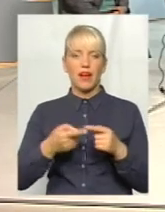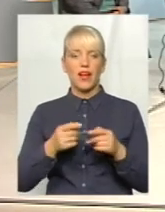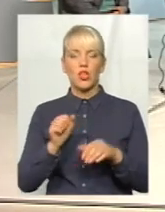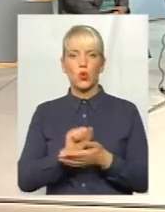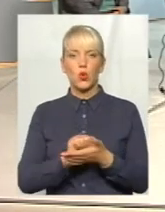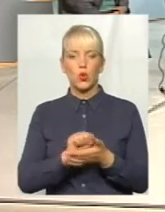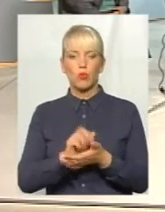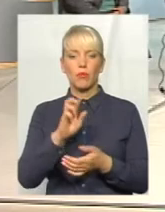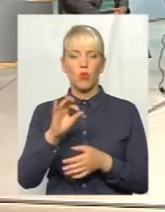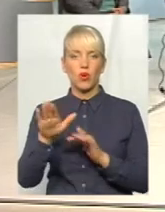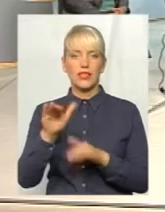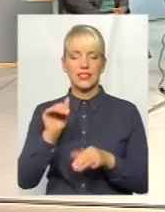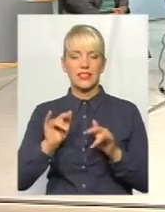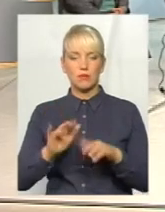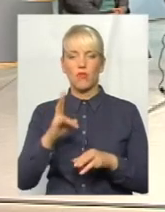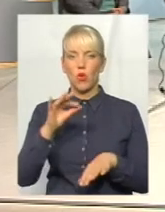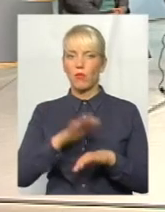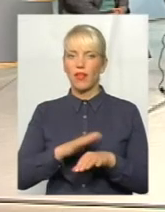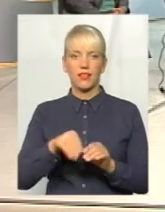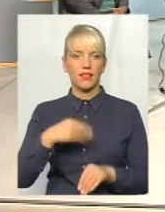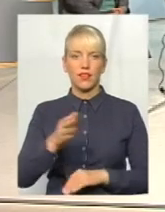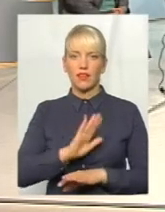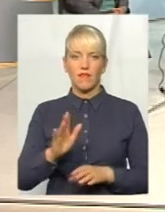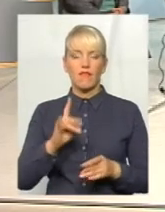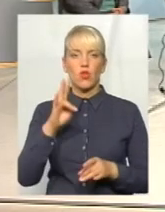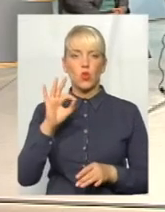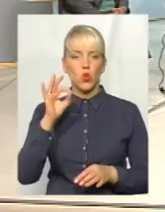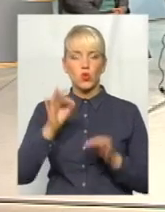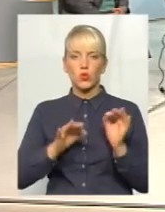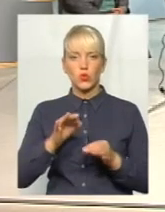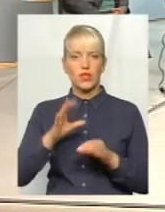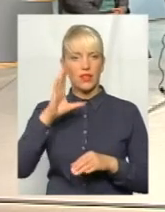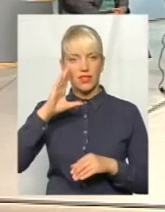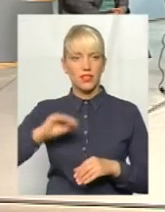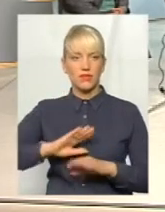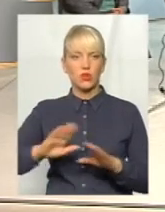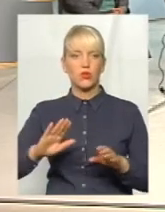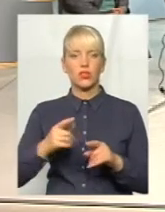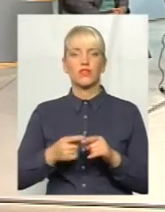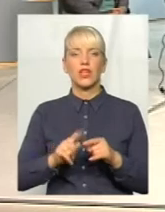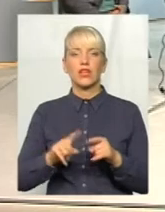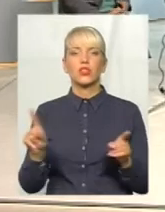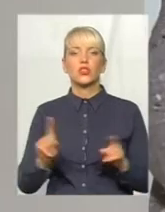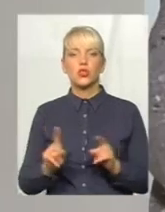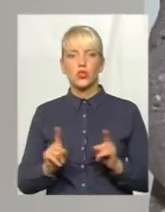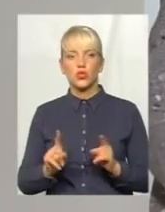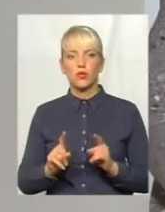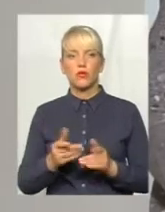банк їх не надавав. Але суддя не звертала на увагу те, що ми заявляли в судовій